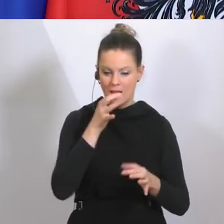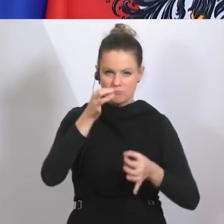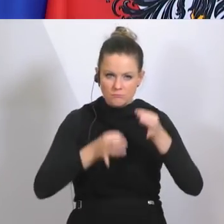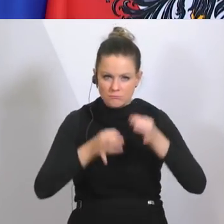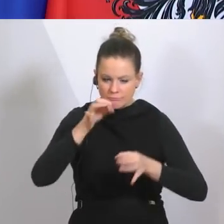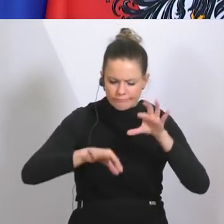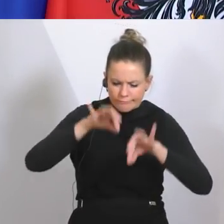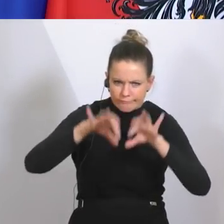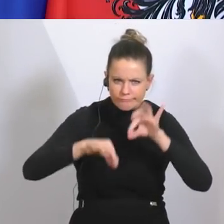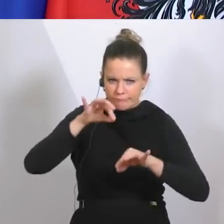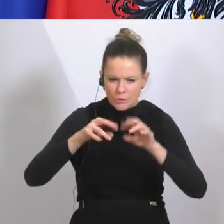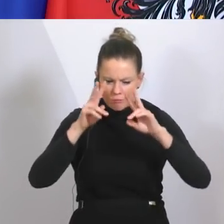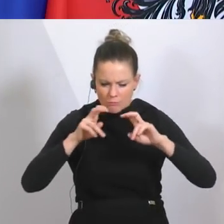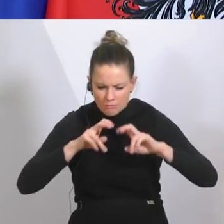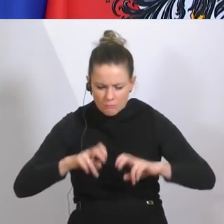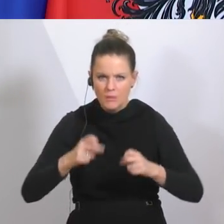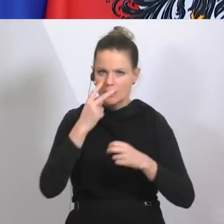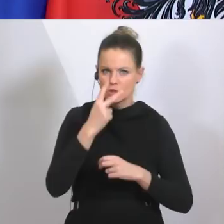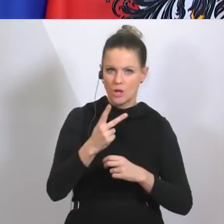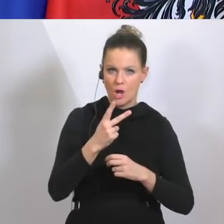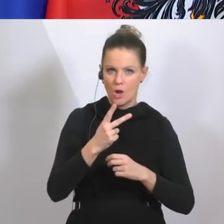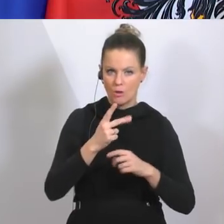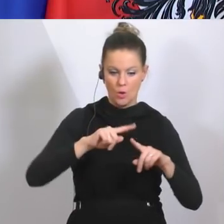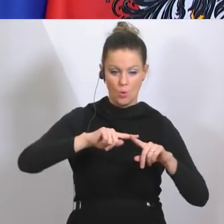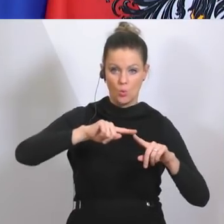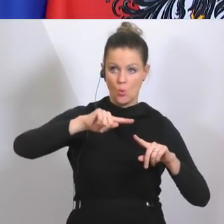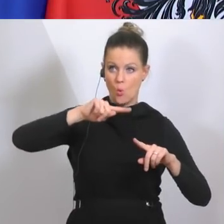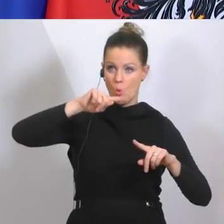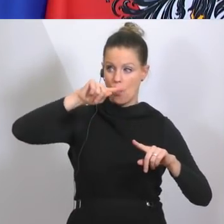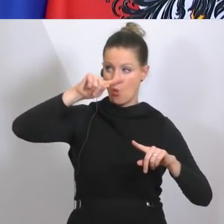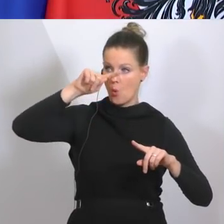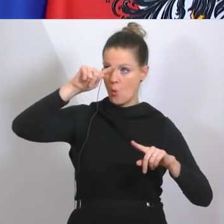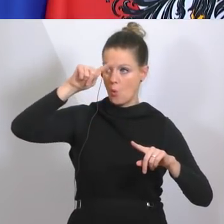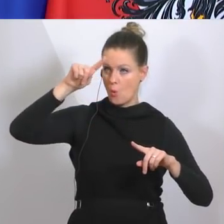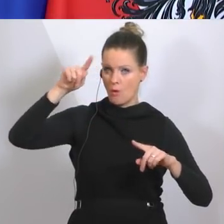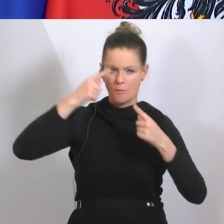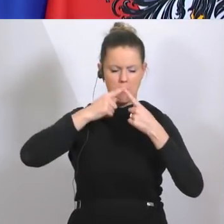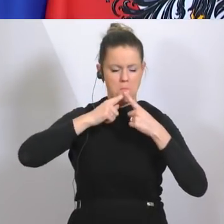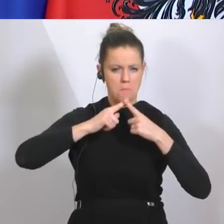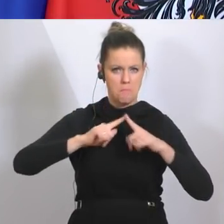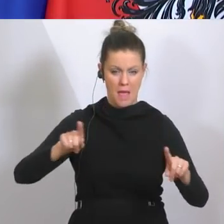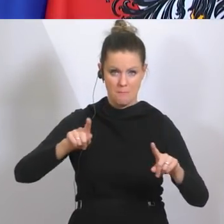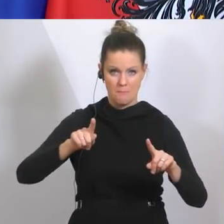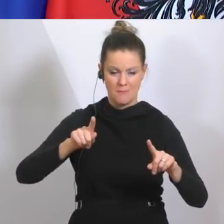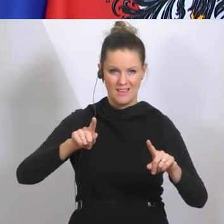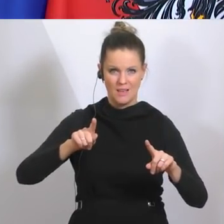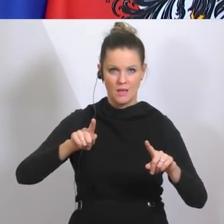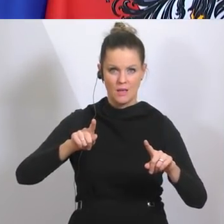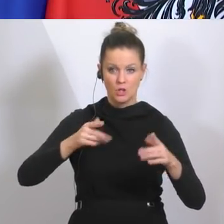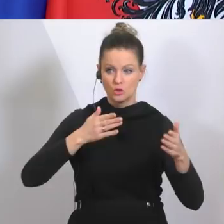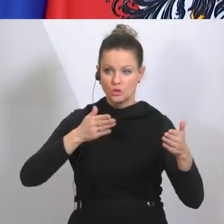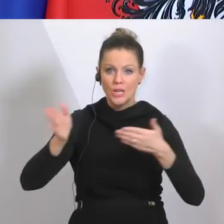Sollten wir merken, dass die Kurve anders verläuft, als das derzeit das Ziel ist, dann